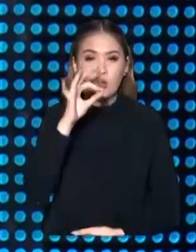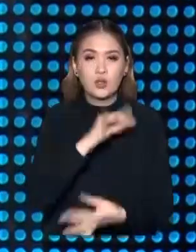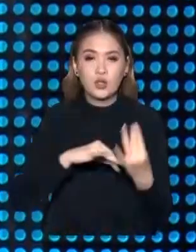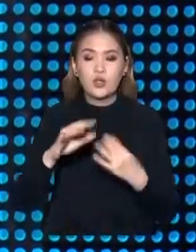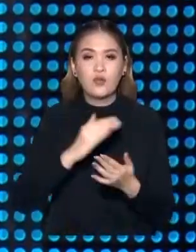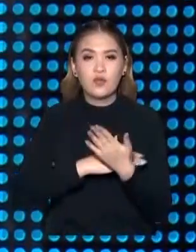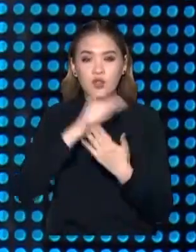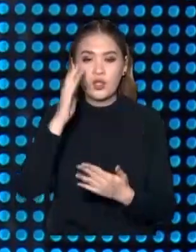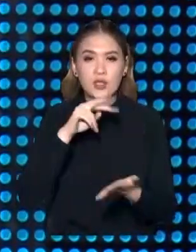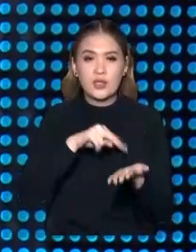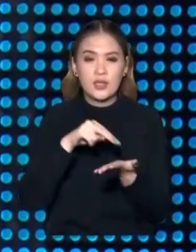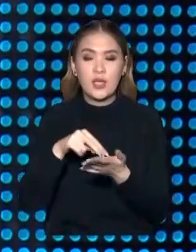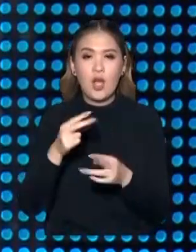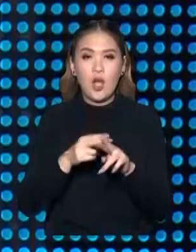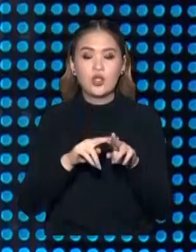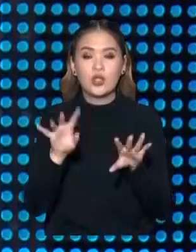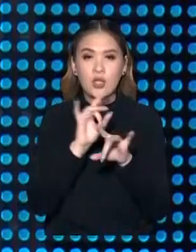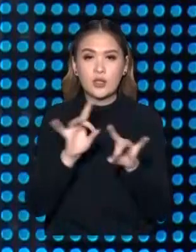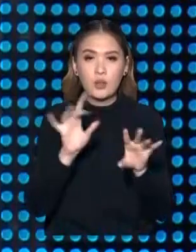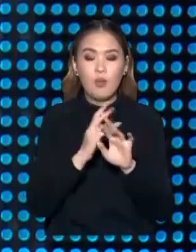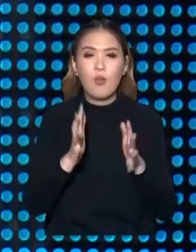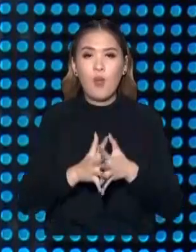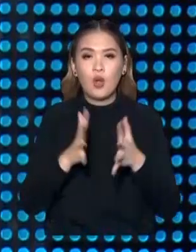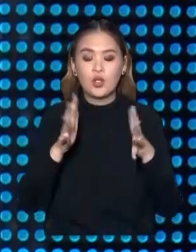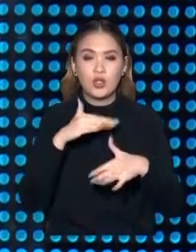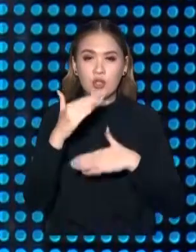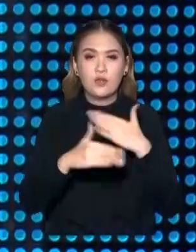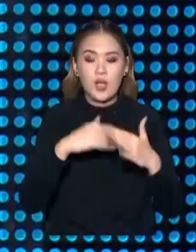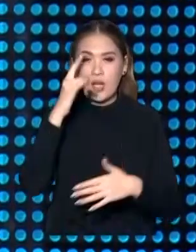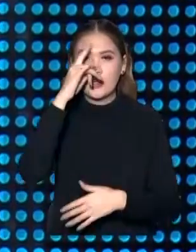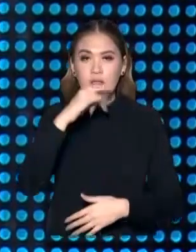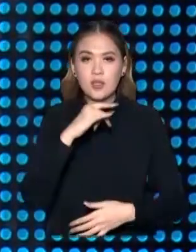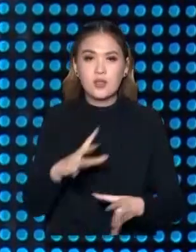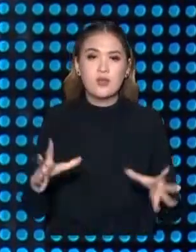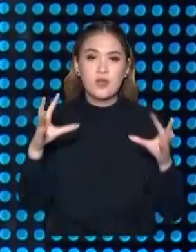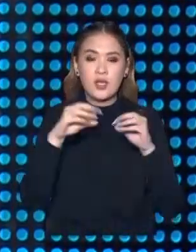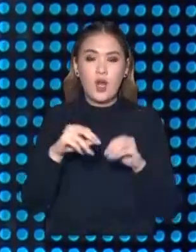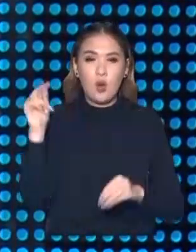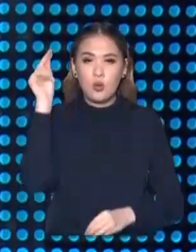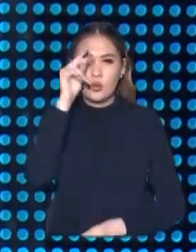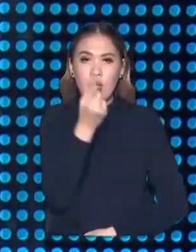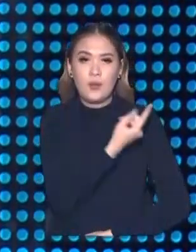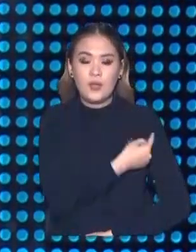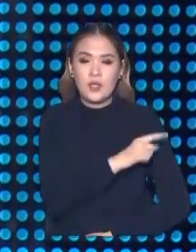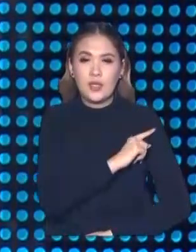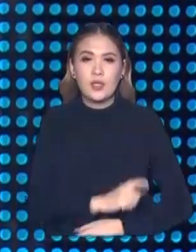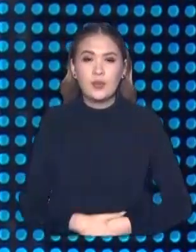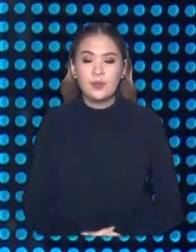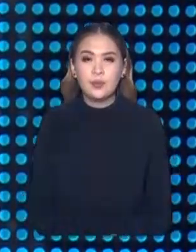высоких ценах. В своей речи кандидат отметил большее развитие в Казахстане сферы образования и медицины.